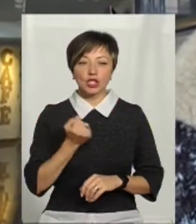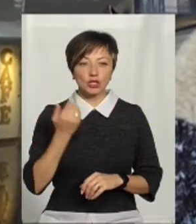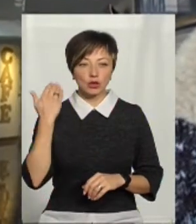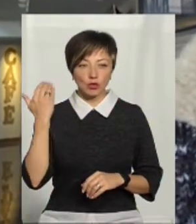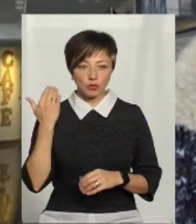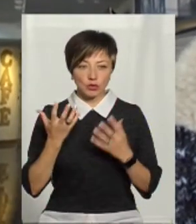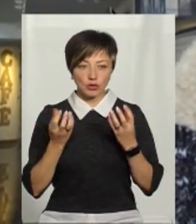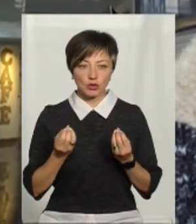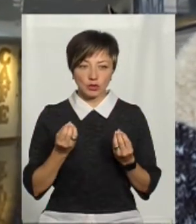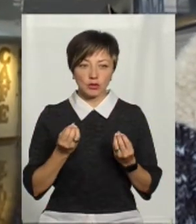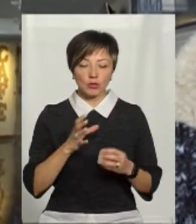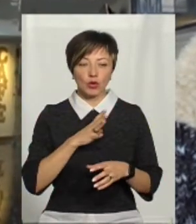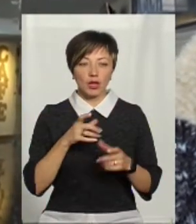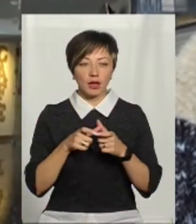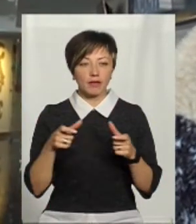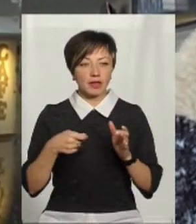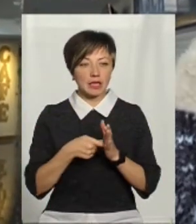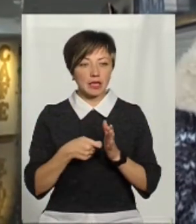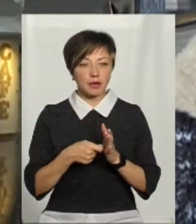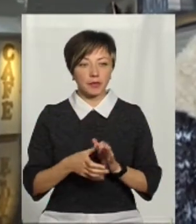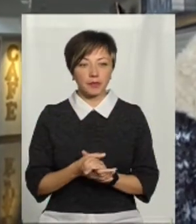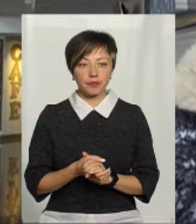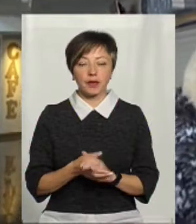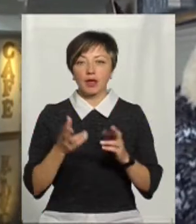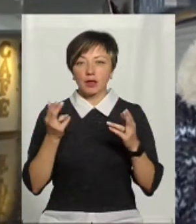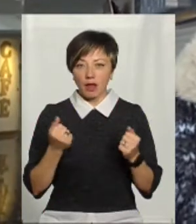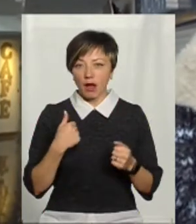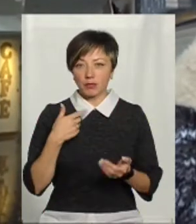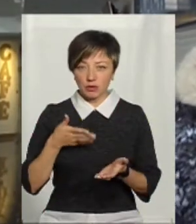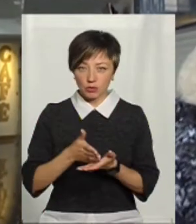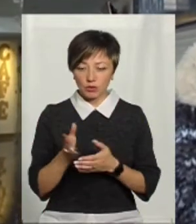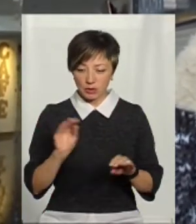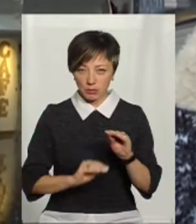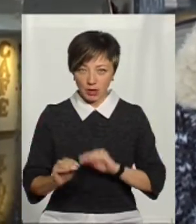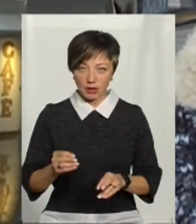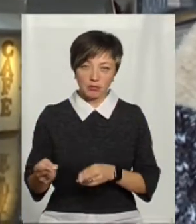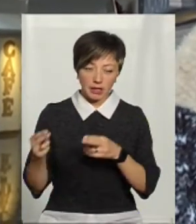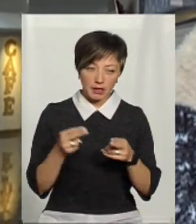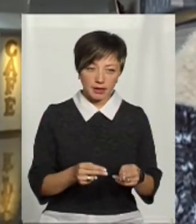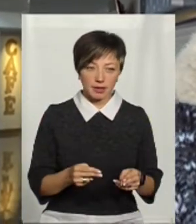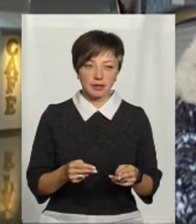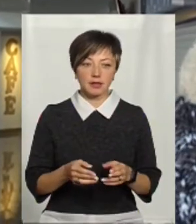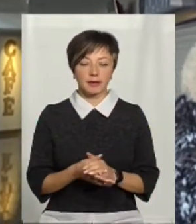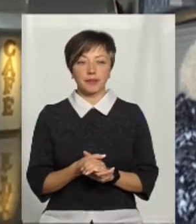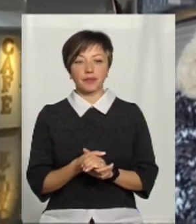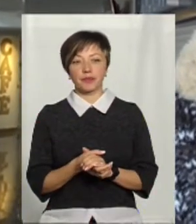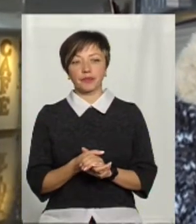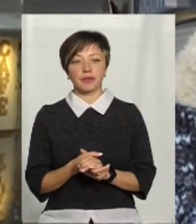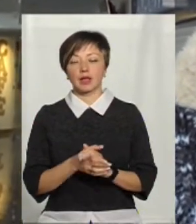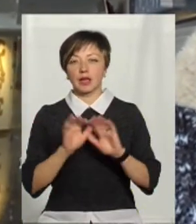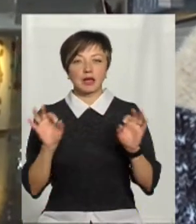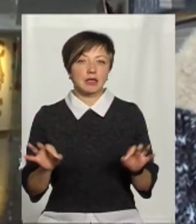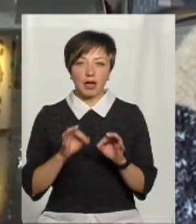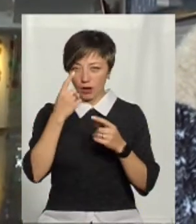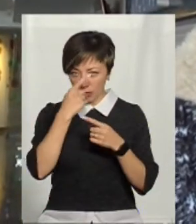купили квитачки, де вже настроєні були, зібралися теж, приїхали і ніяких